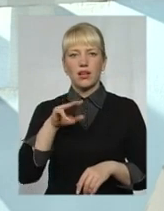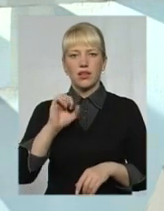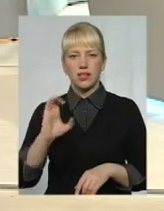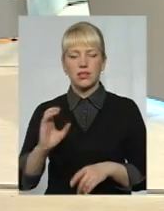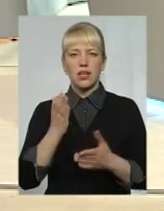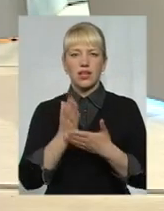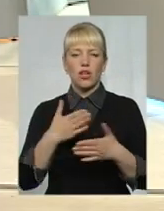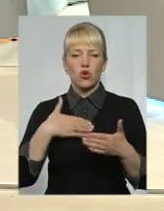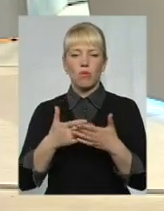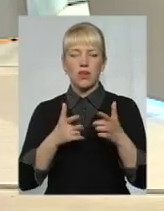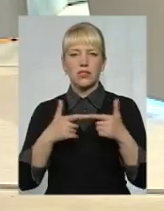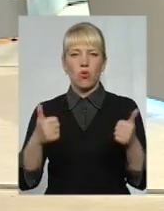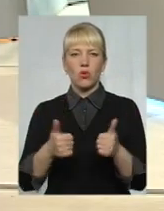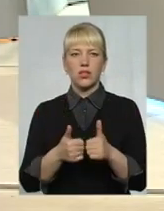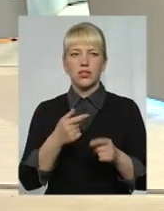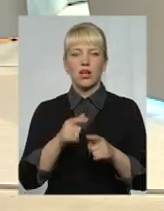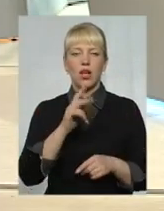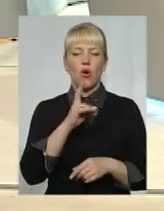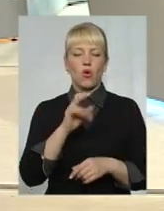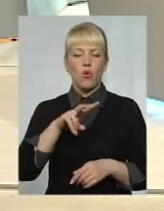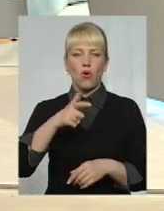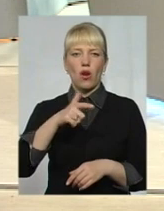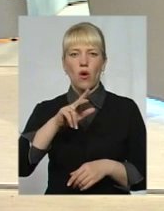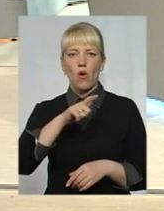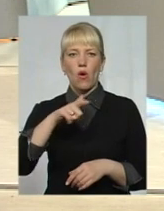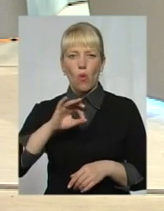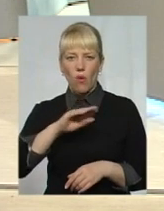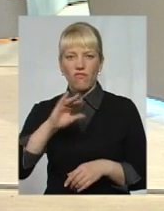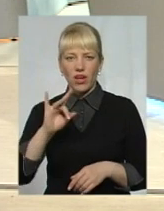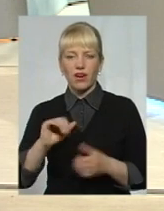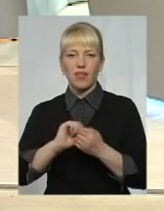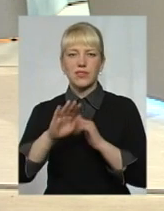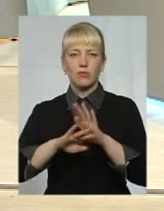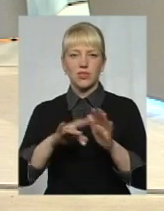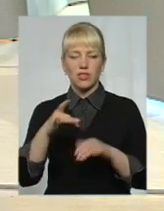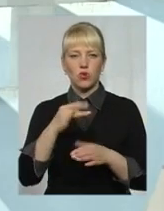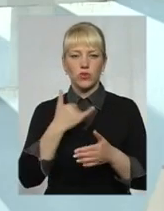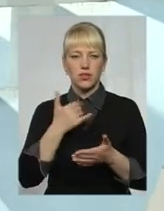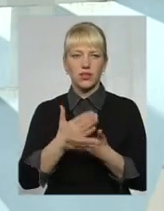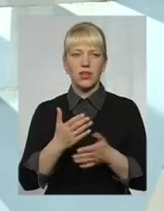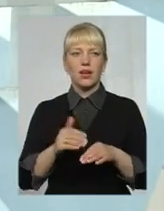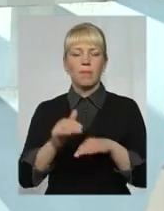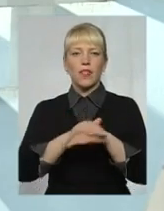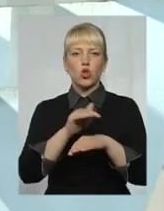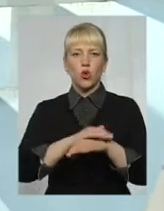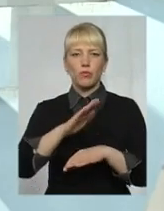громадська організація фонд Міні Кольгоферів, в Кам'янець-Подільському районі в нас є добрі руки, в нас є багато гарних